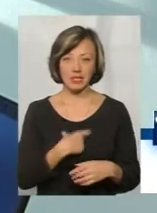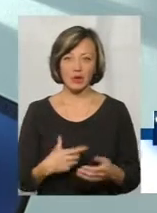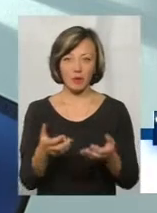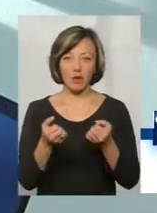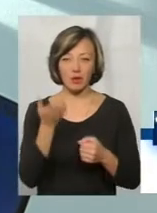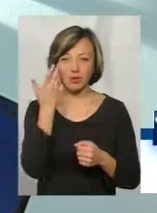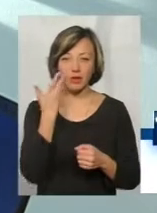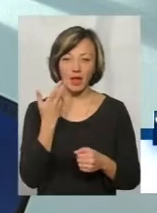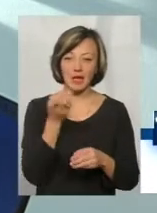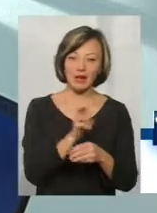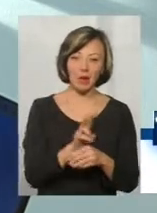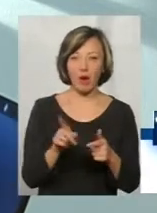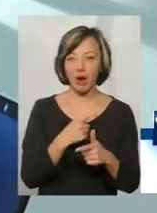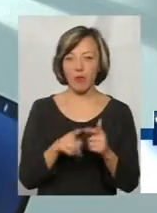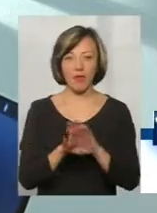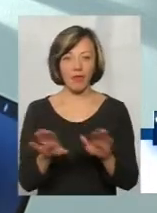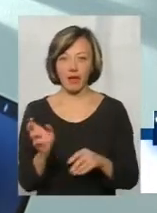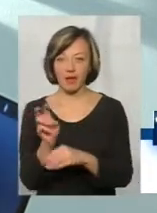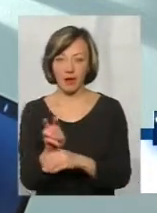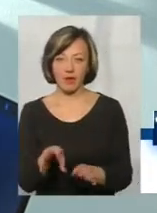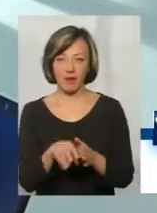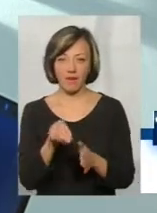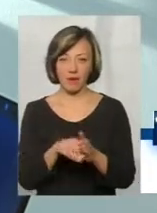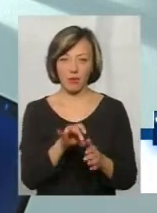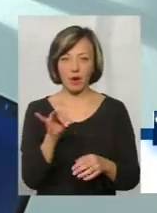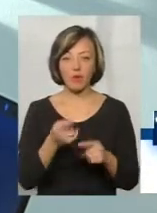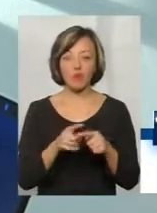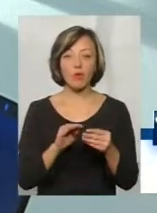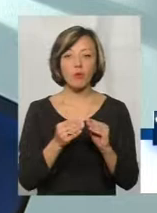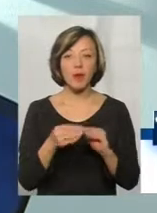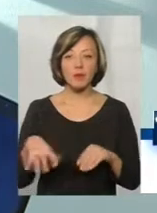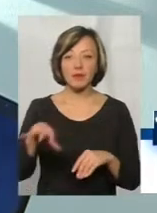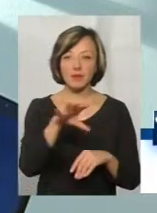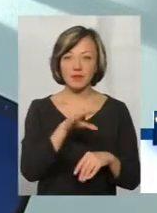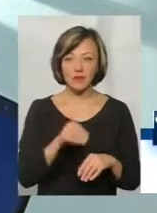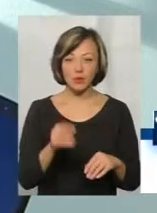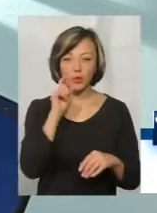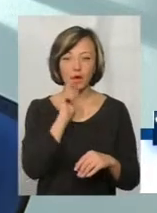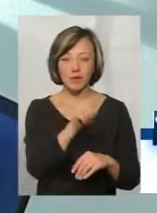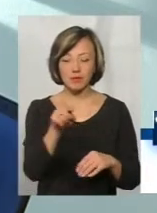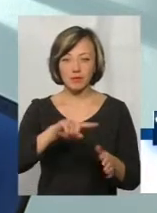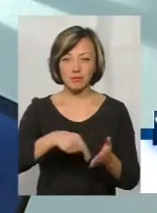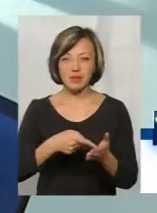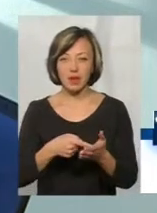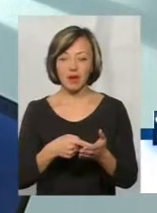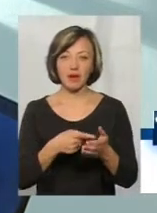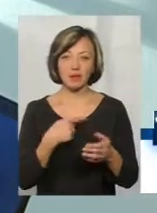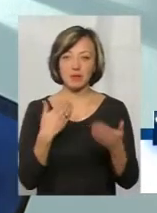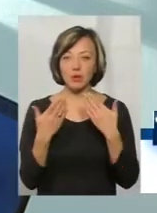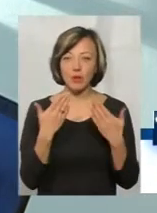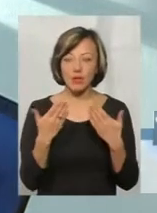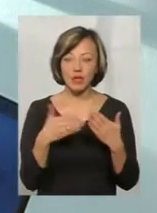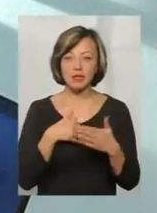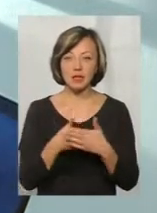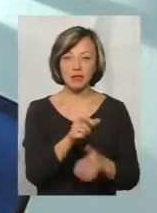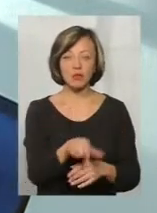коли йдемо або не йдемо на вибори. І це та проблема, про яку казали нам у всіх куточках України, у всіх містах, де ми працювали, де ми спілкувалися з